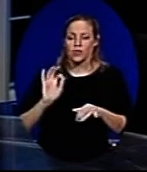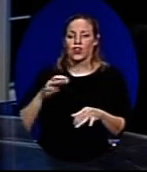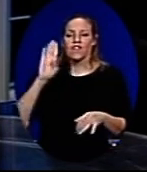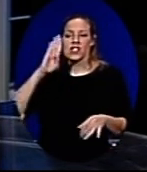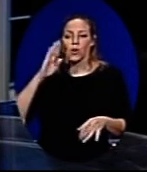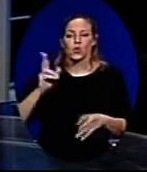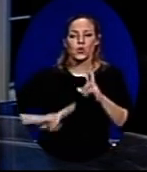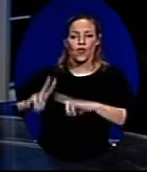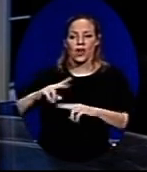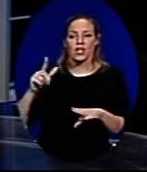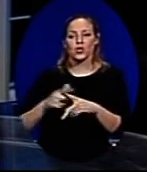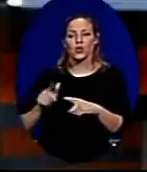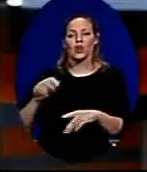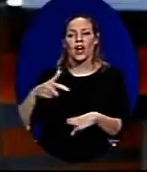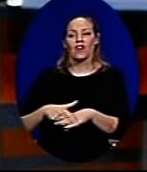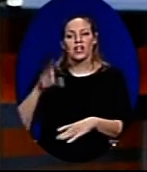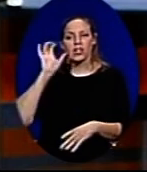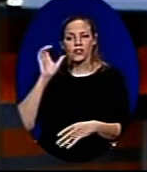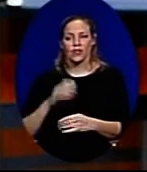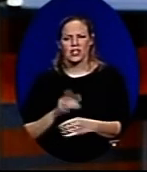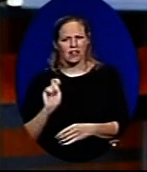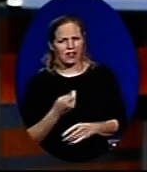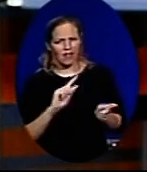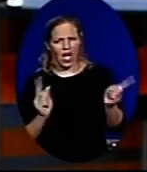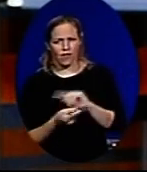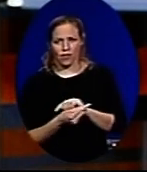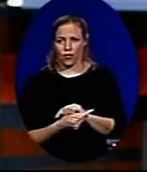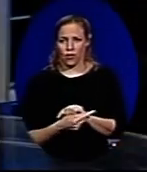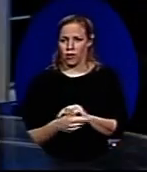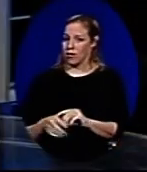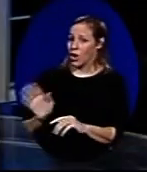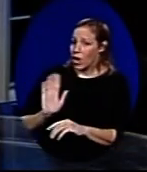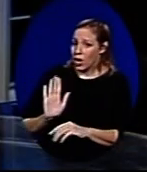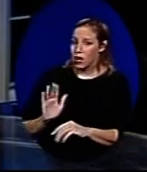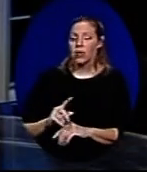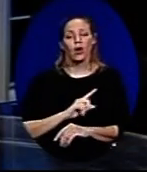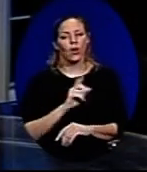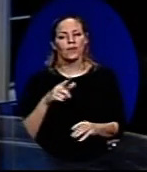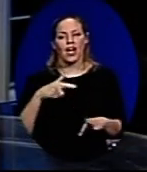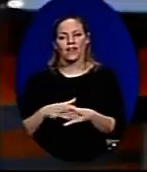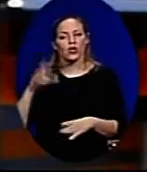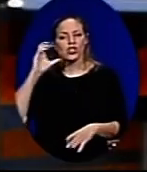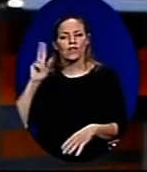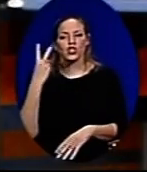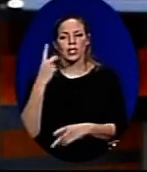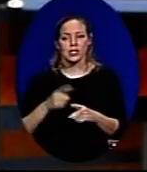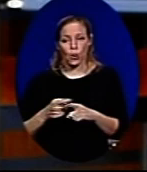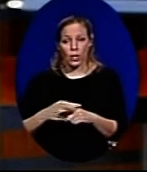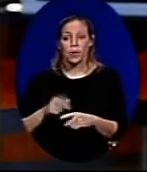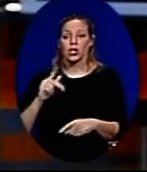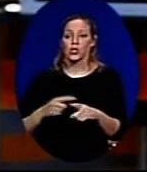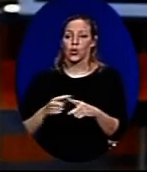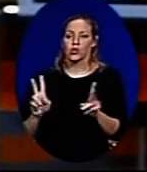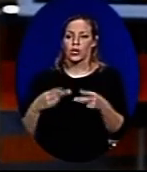הפייסבוק, סובל מסוג של הפרעת קשב. זה דווקא הפוך. לא? לא. הפרעות קשב יש משני סוגים. יש את הסוג